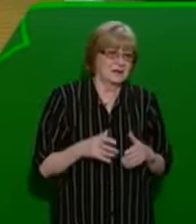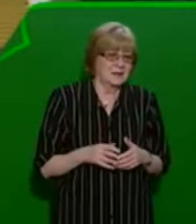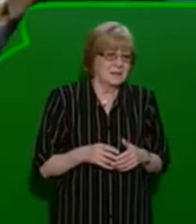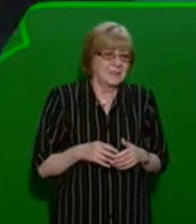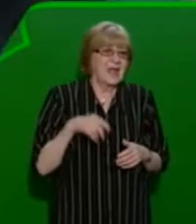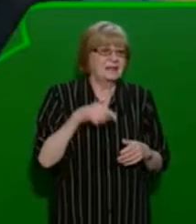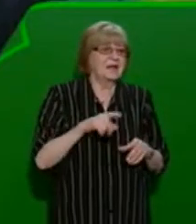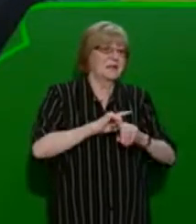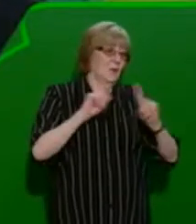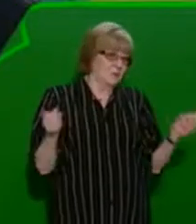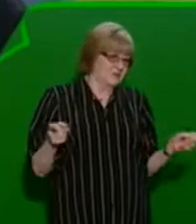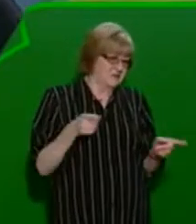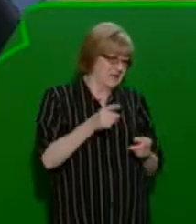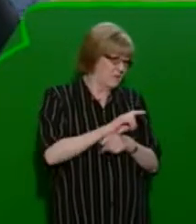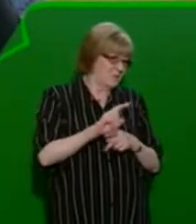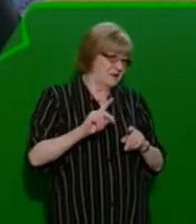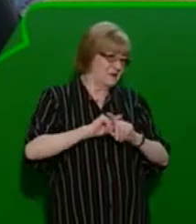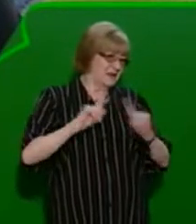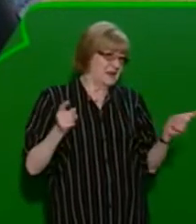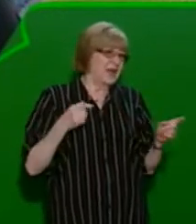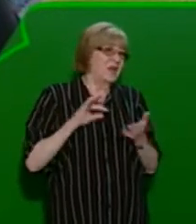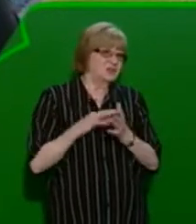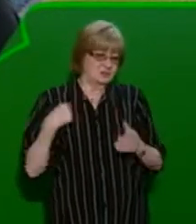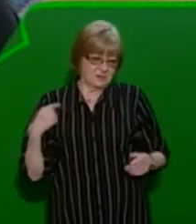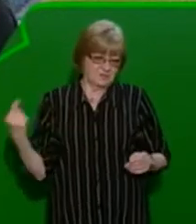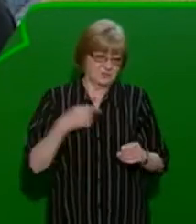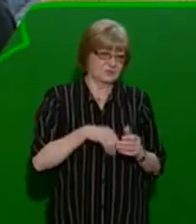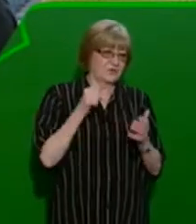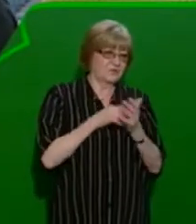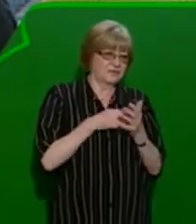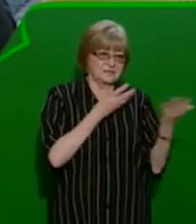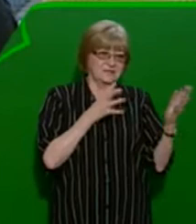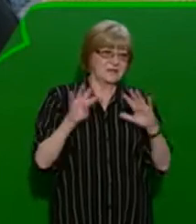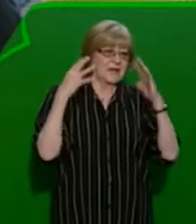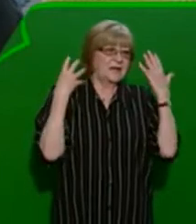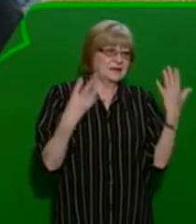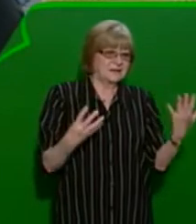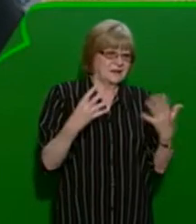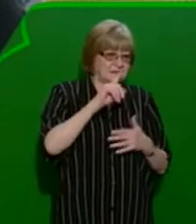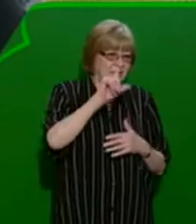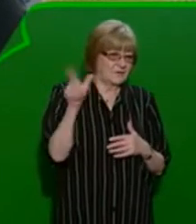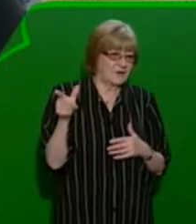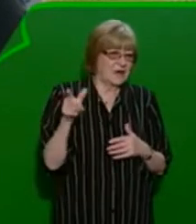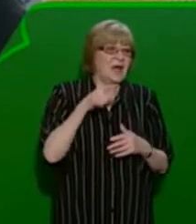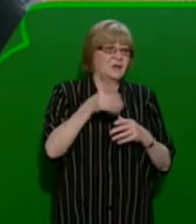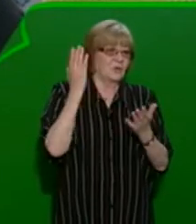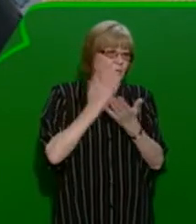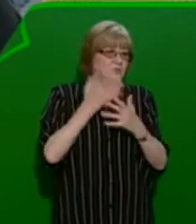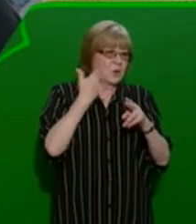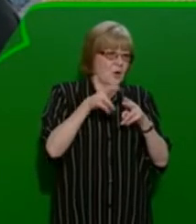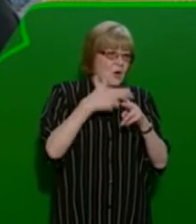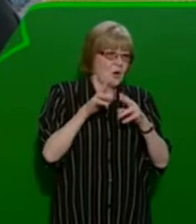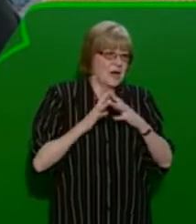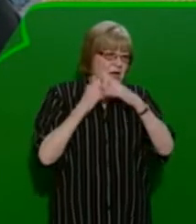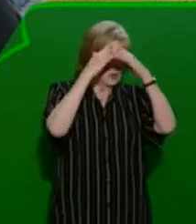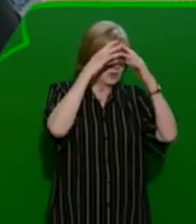stadion už teďka je úplně jiný, než jsem sem přišel do Teplic v roce 92, takže všichni víme, že ten stadion prošel určitou rekonstrukcí a teď už ho